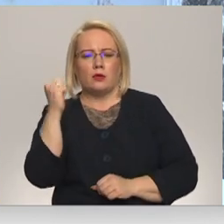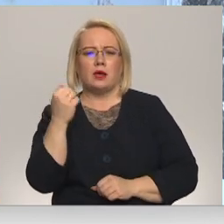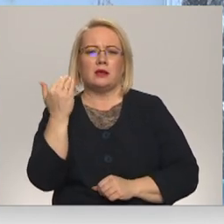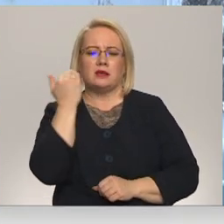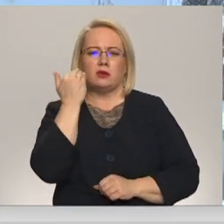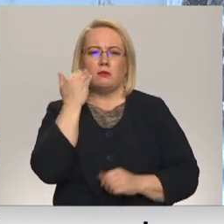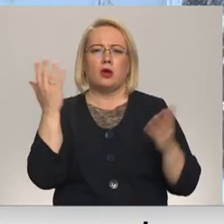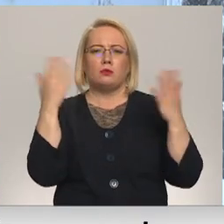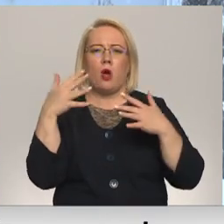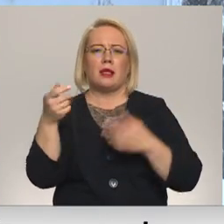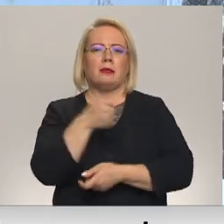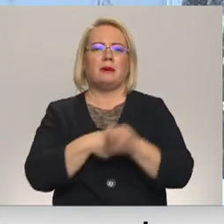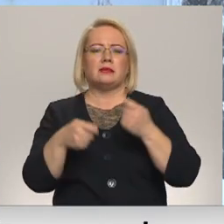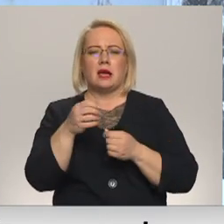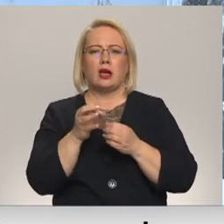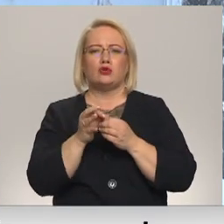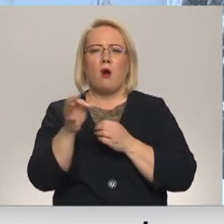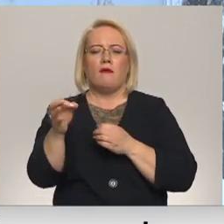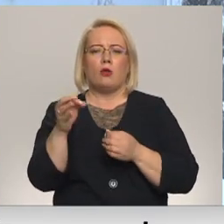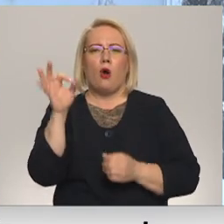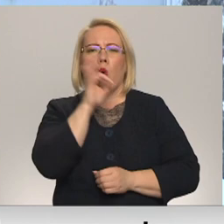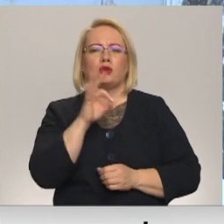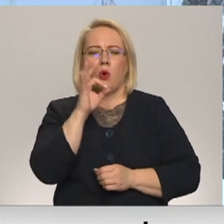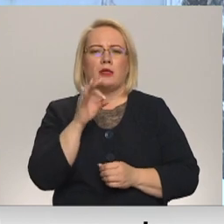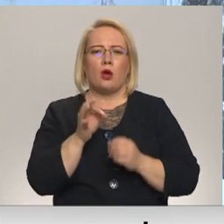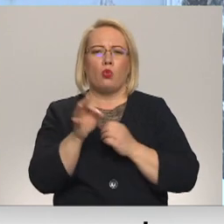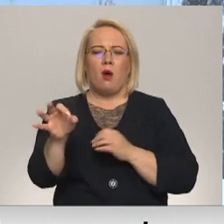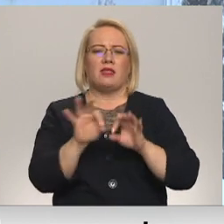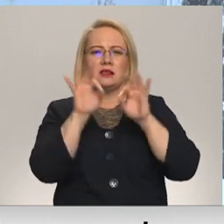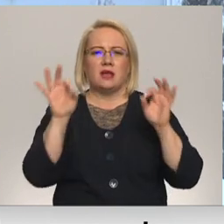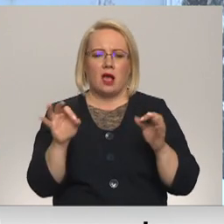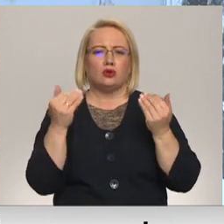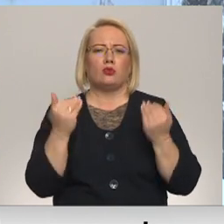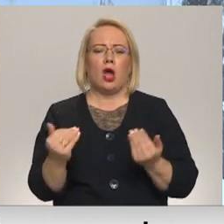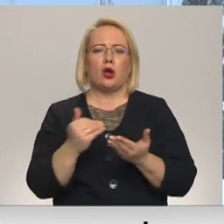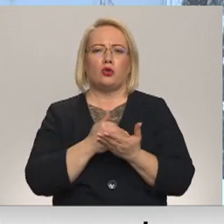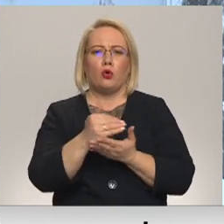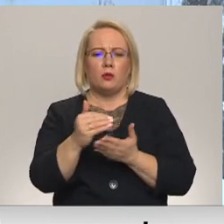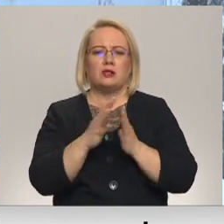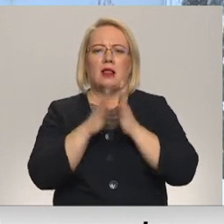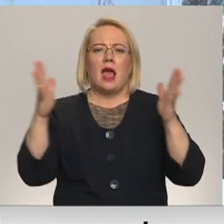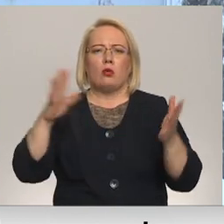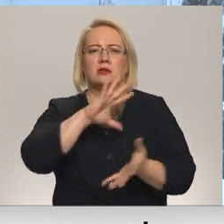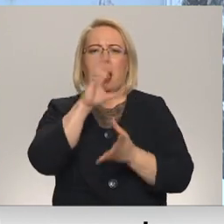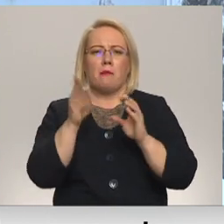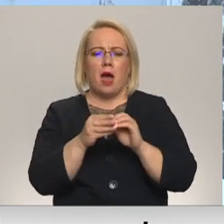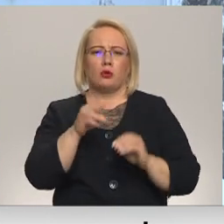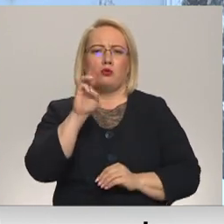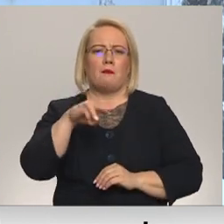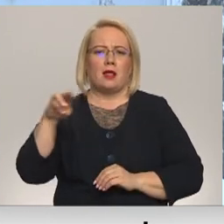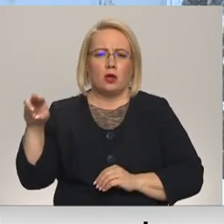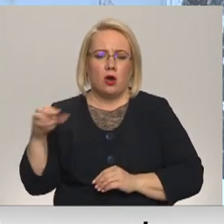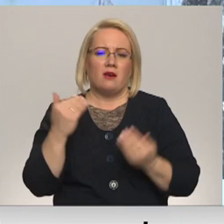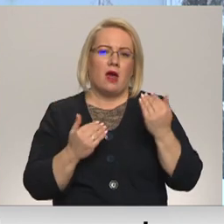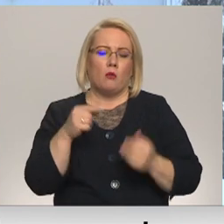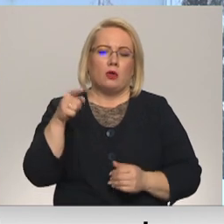politbizneses, kas šobrīd notiek novadā, vēl no ozulnieku novadē, jau sākās un tagad turpinās, un viņš ir lielos apmēros un miljonos, līdz ar to, vai tas